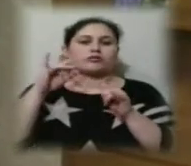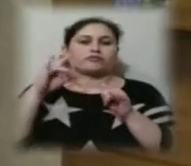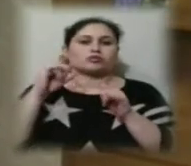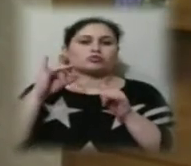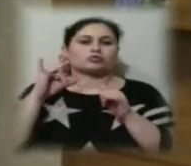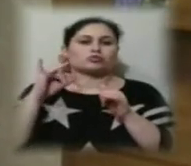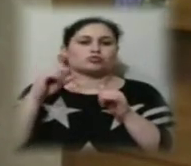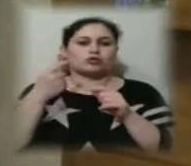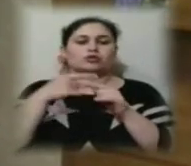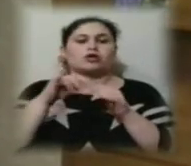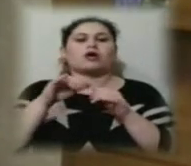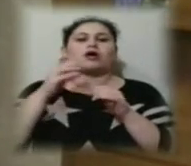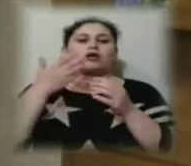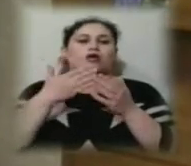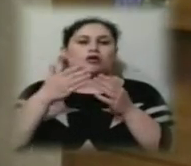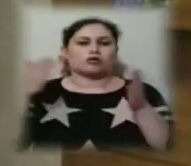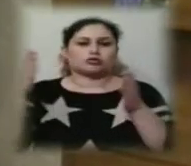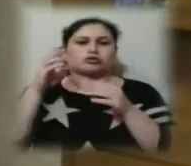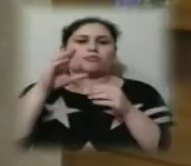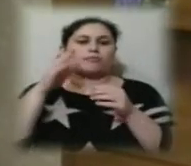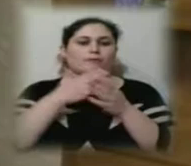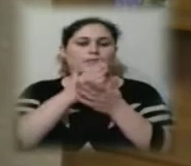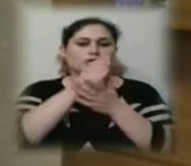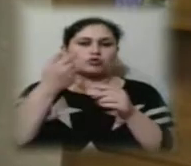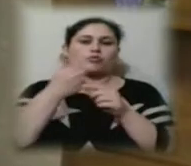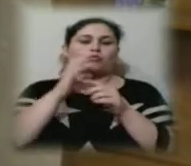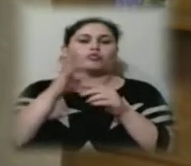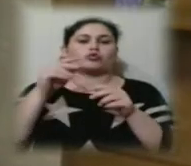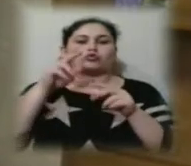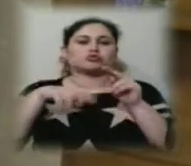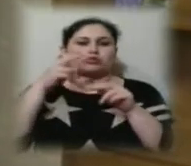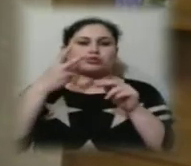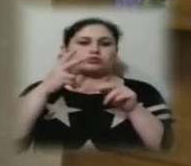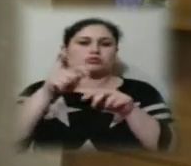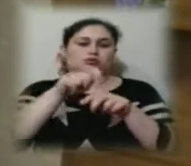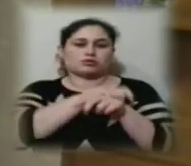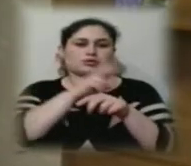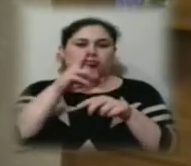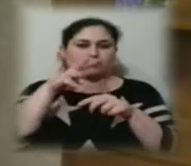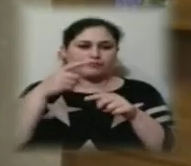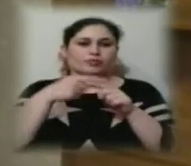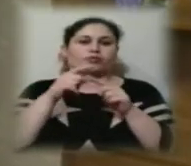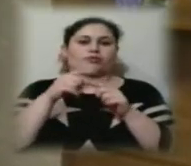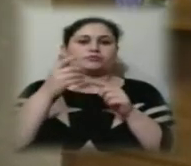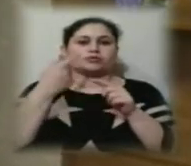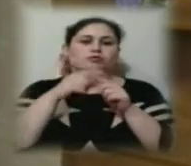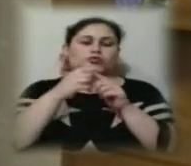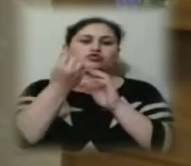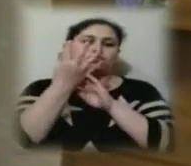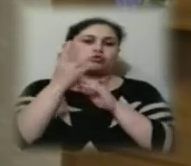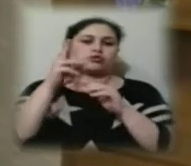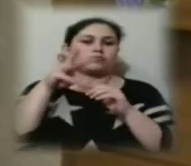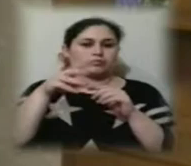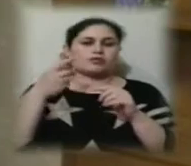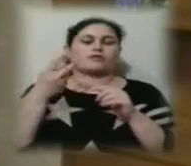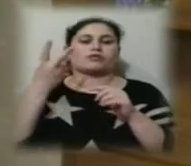розширення маршрутів. Загалом добудуємо 7 км в односторонньому вимірі, це якщо в дві сторони, то 14 км близько